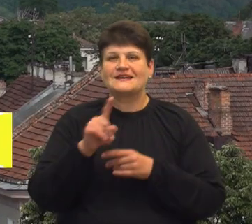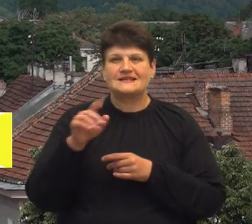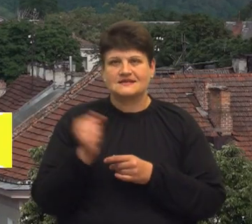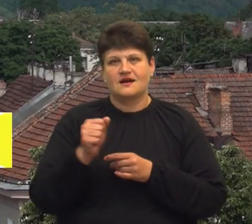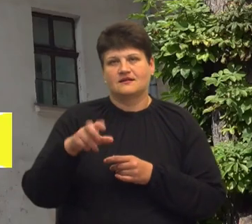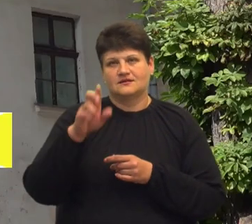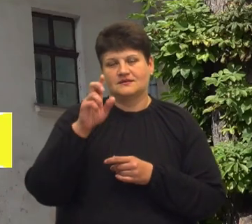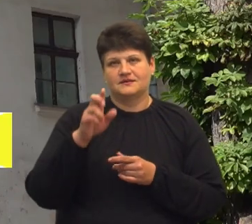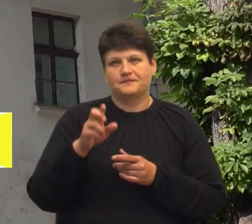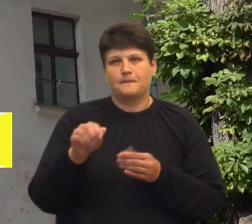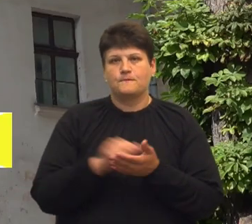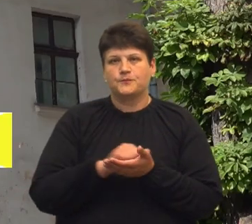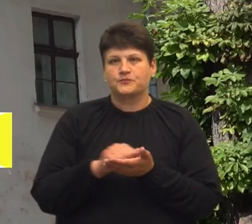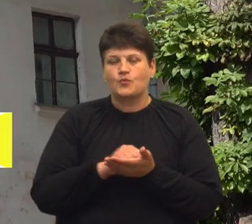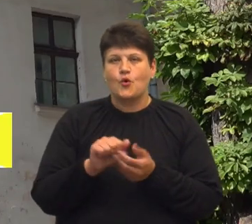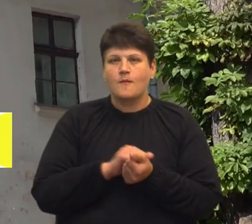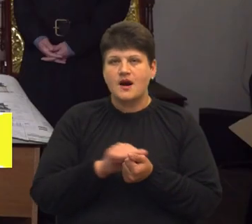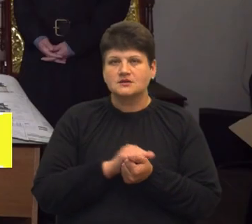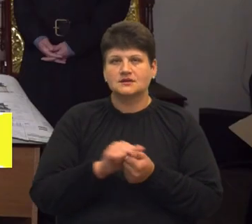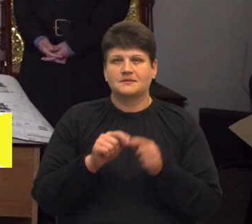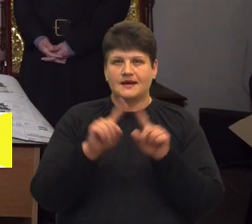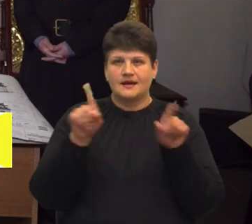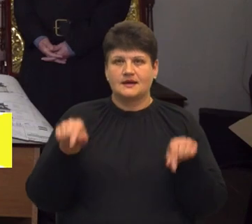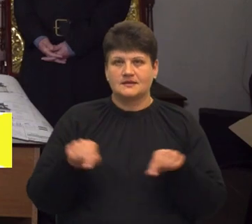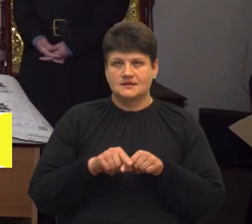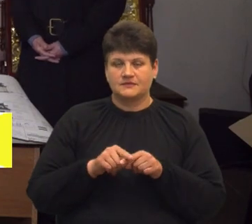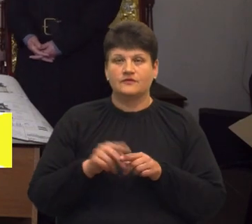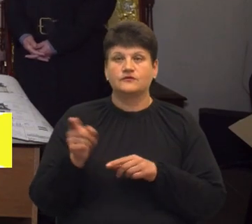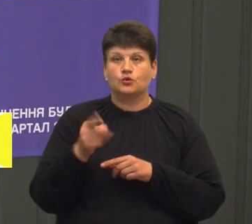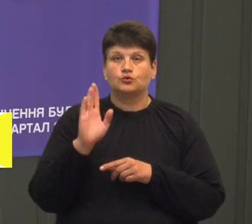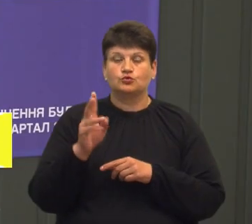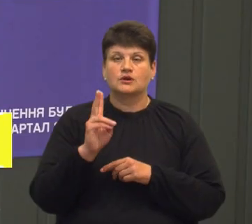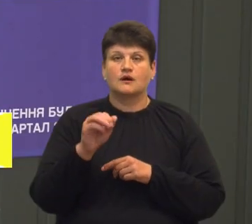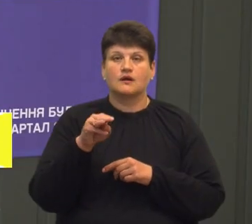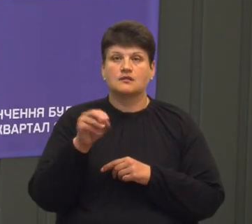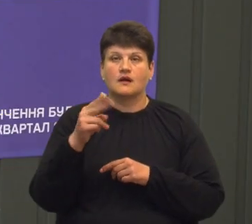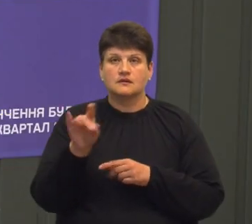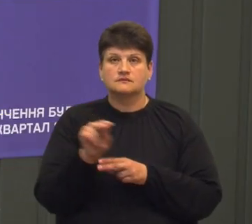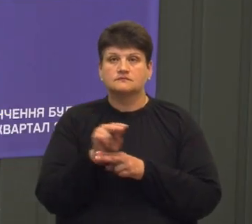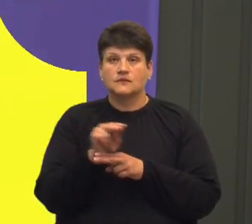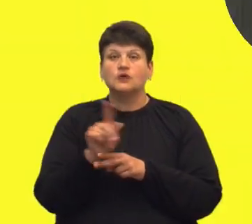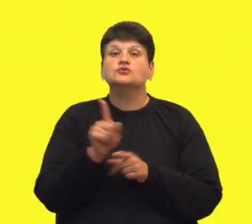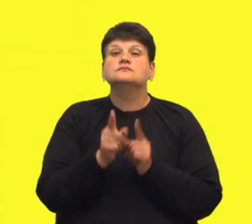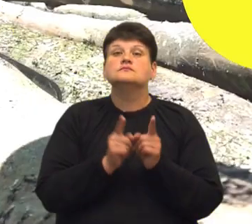У Тернополі планують реставрувати частину архекатедрального собору. Що змінюватимуть та за які гроші?